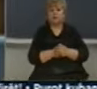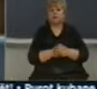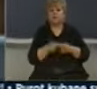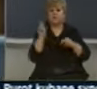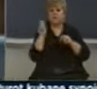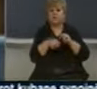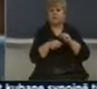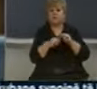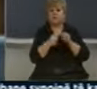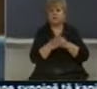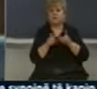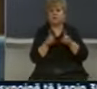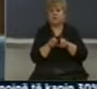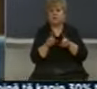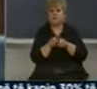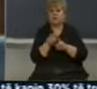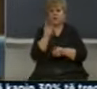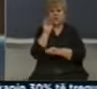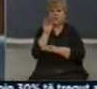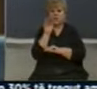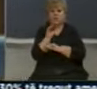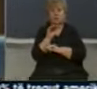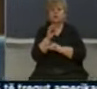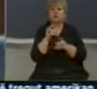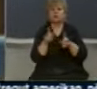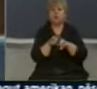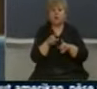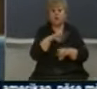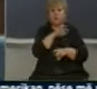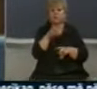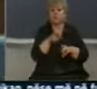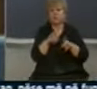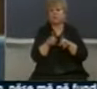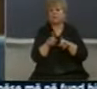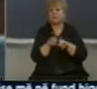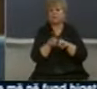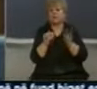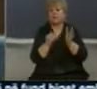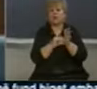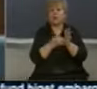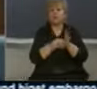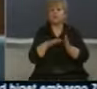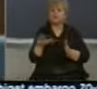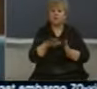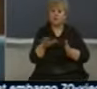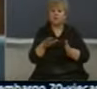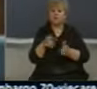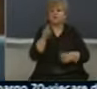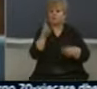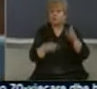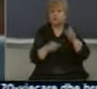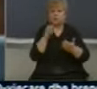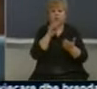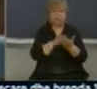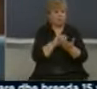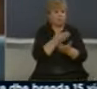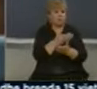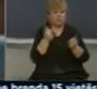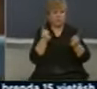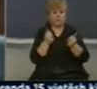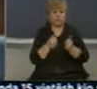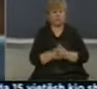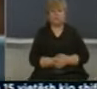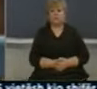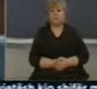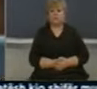që japet zakonisht në raporte qoftë progresit qoftë raporte t'jera ku akoma kemi fmi edhe persona që nuk janë të regjistrum në regjistrat civil.